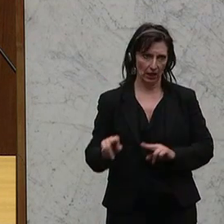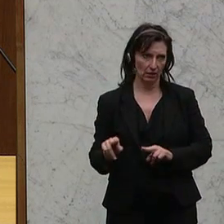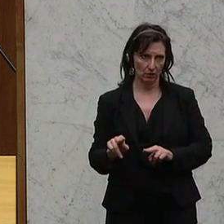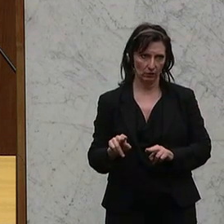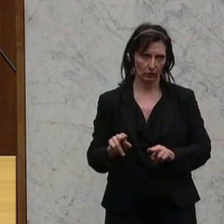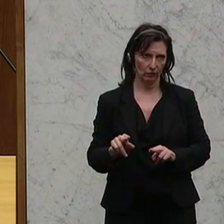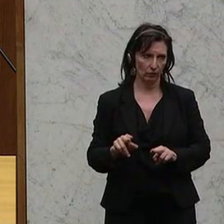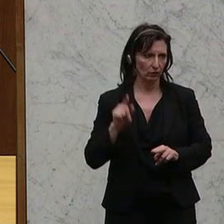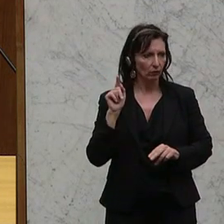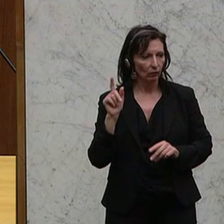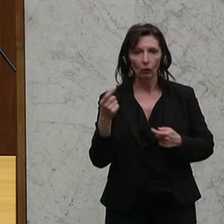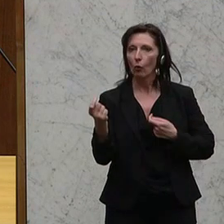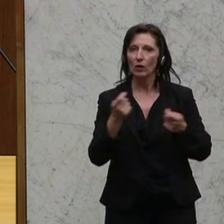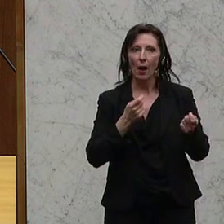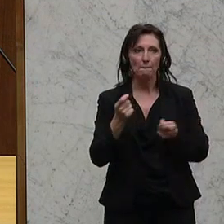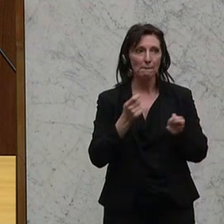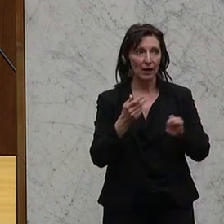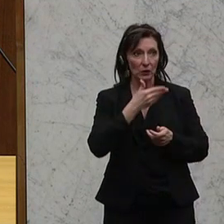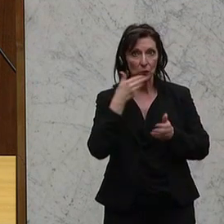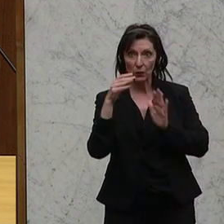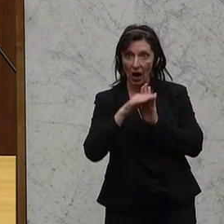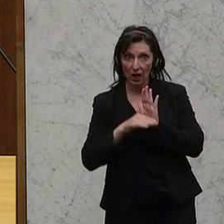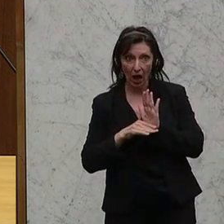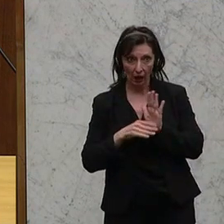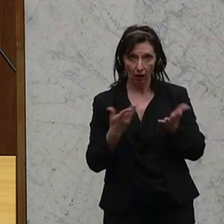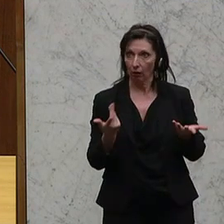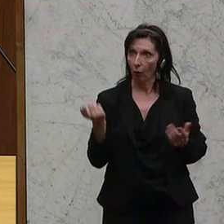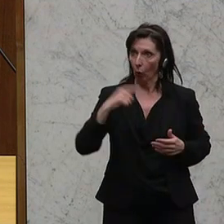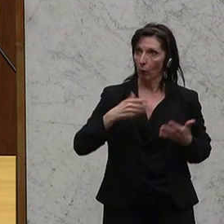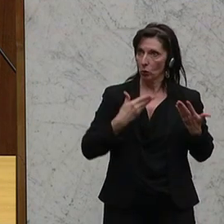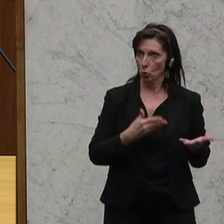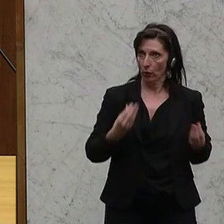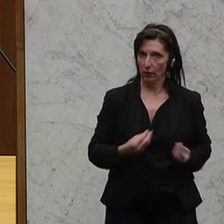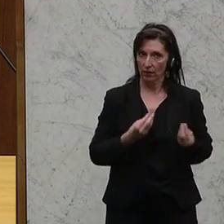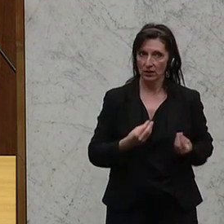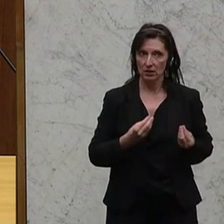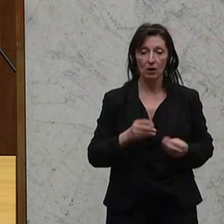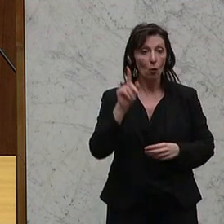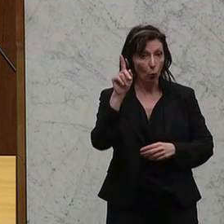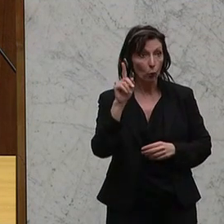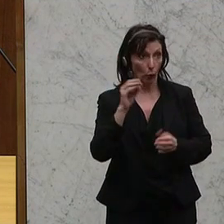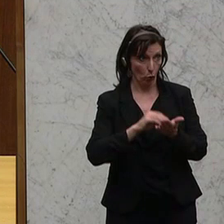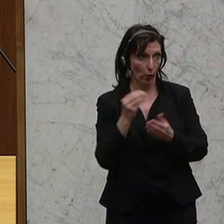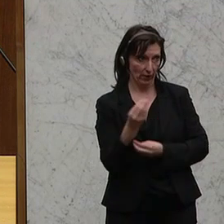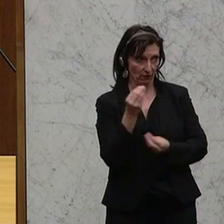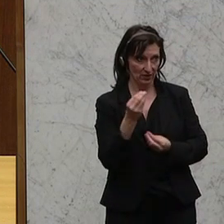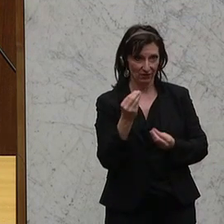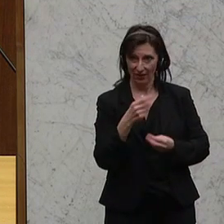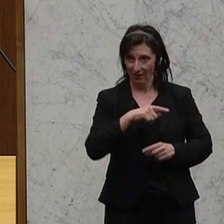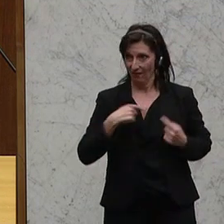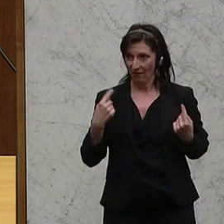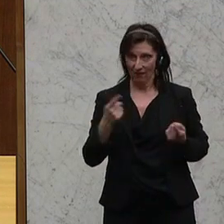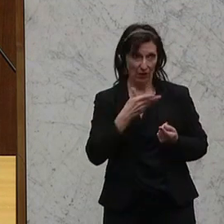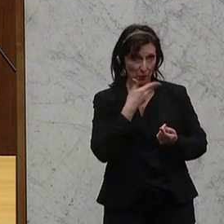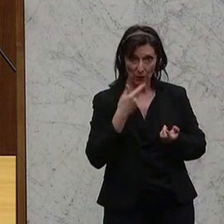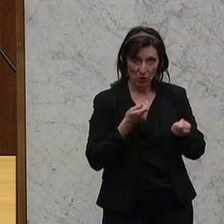ein unregulierter Markt erzeugt das eben. Im Übrigen ist es so, im Übrigen ist es so, wenn wir überhaupt keine korrigierenden Eingriffe